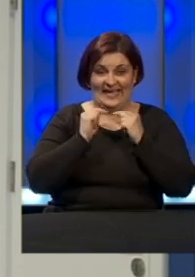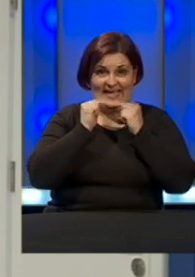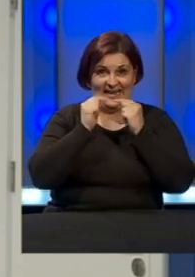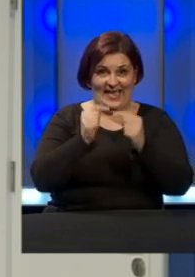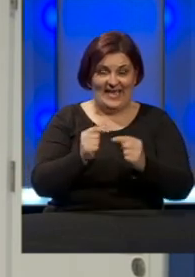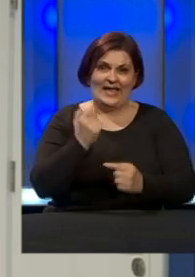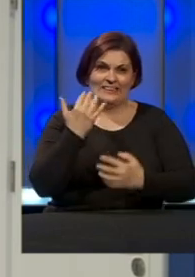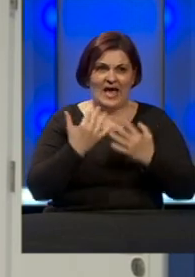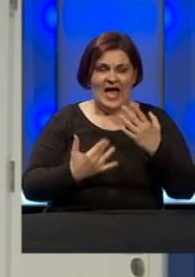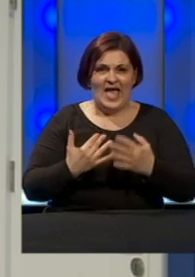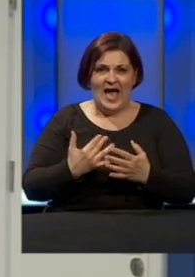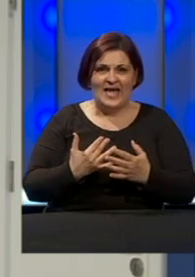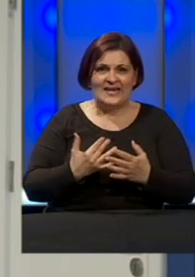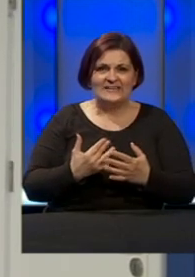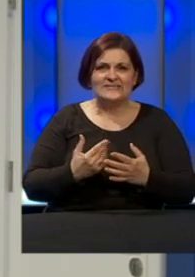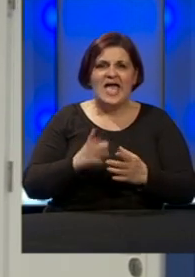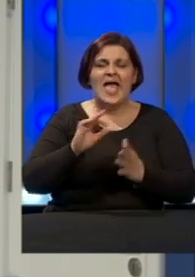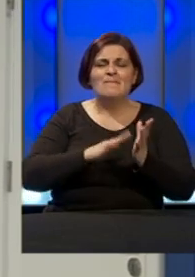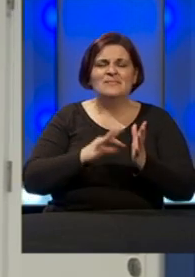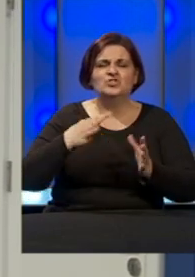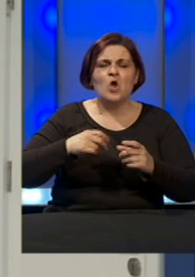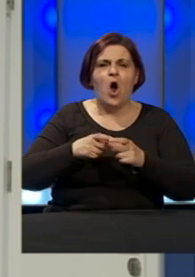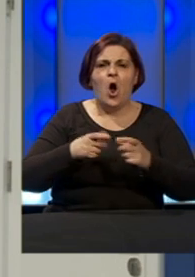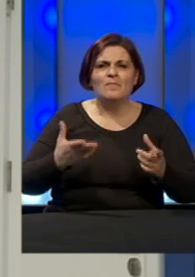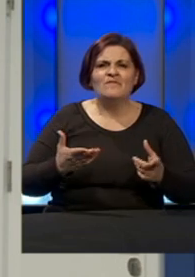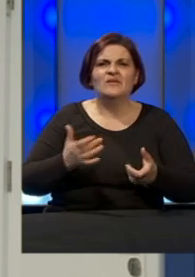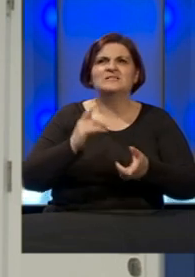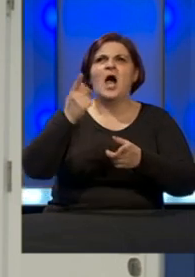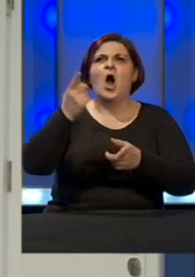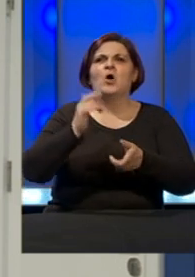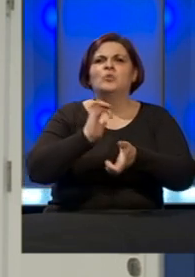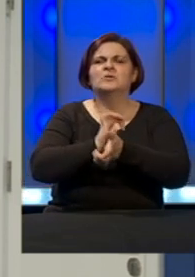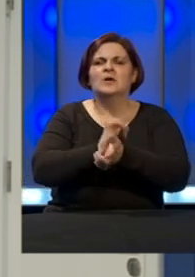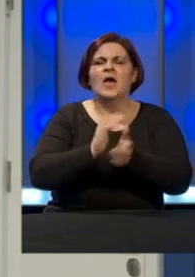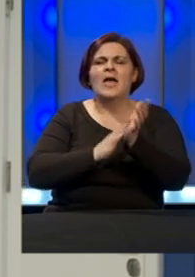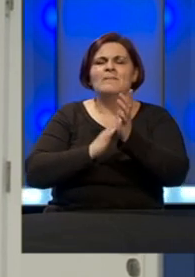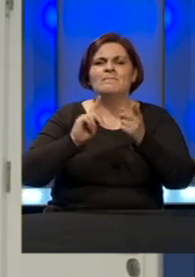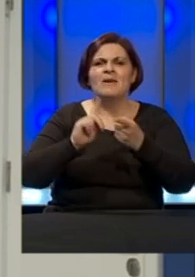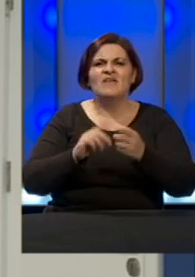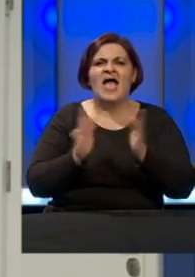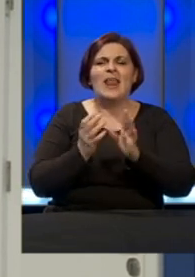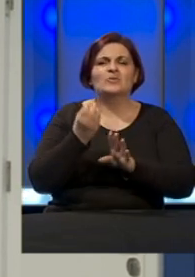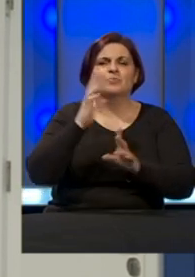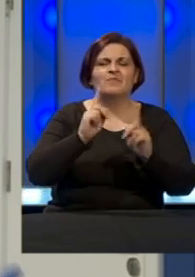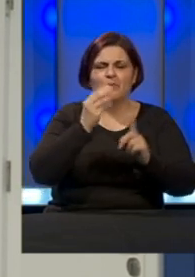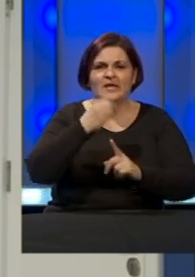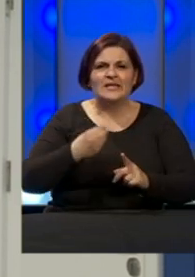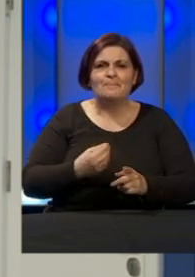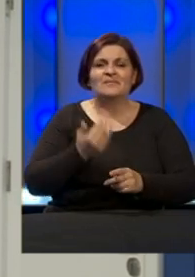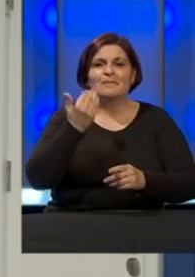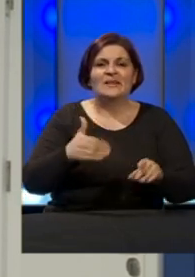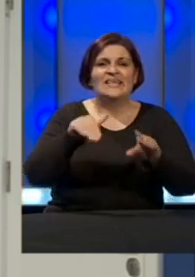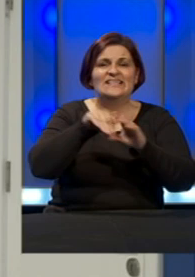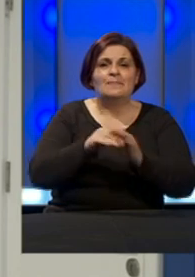da se računa na emisiju obveznica, na zadruženje kod MMF-a, na elektroprivredu Republike Srpske, na plate